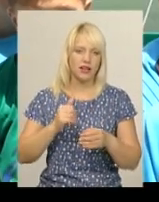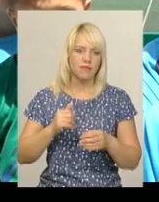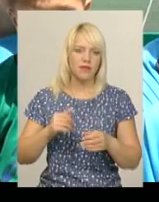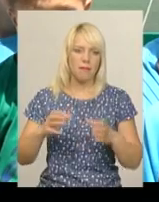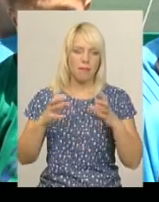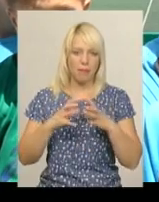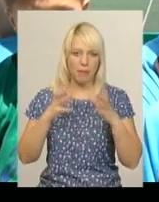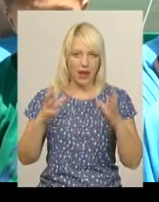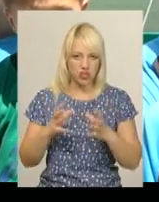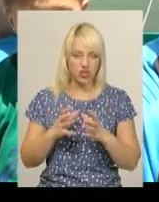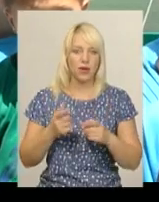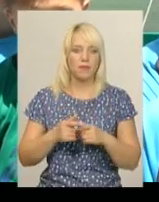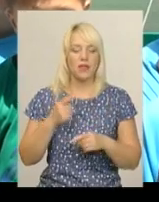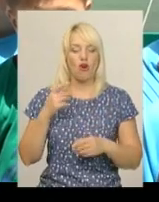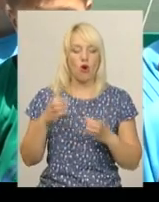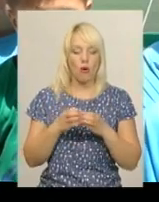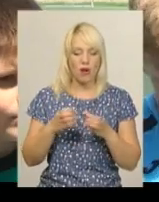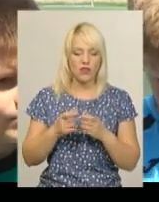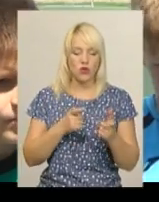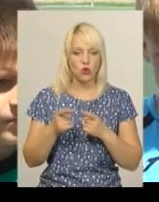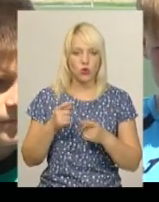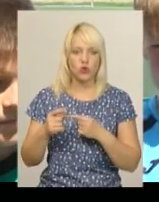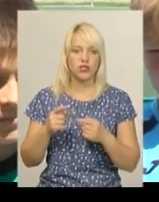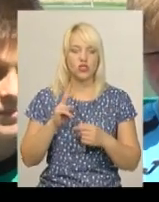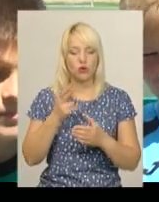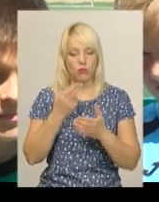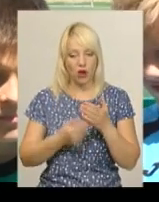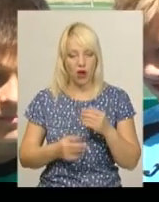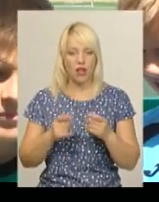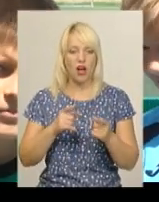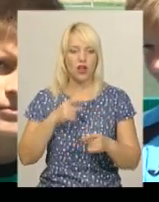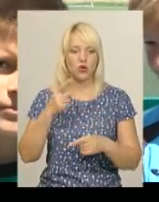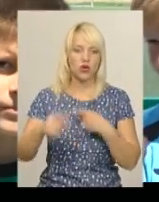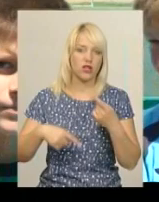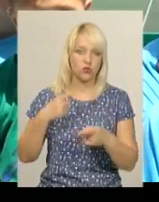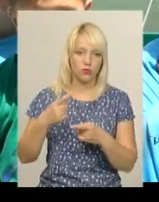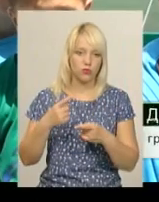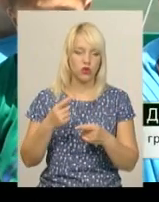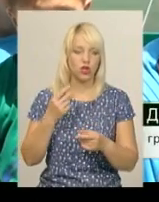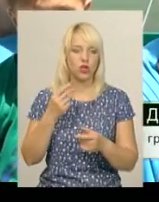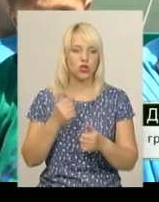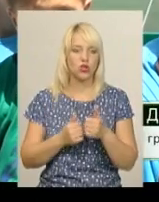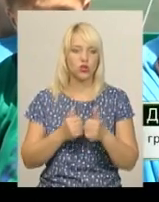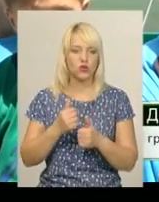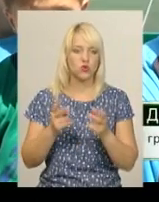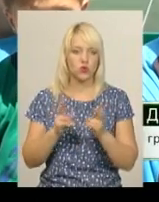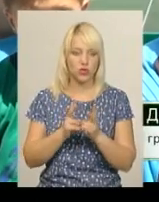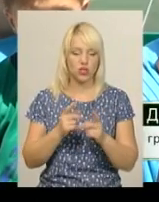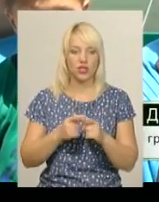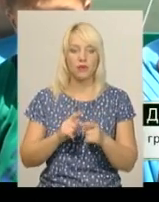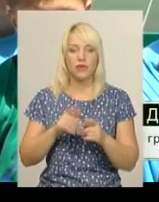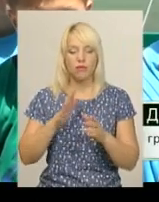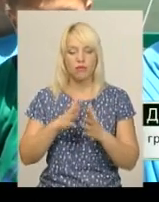У команді, що програла в першому матчі, готуються до наступної зустрічі, каже гравець Давид Дідора. Ми будемо більше посуватися,